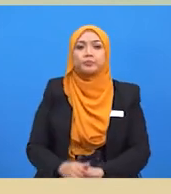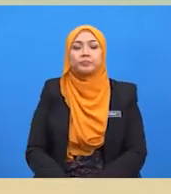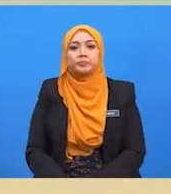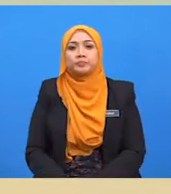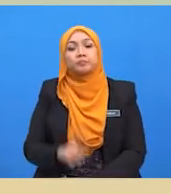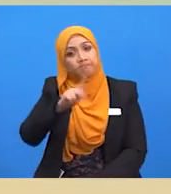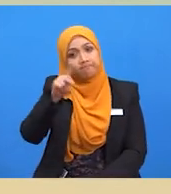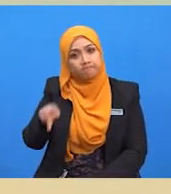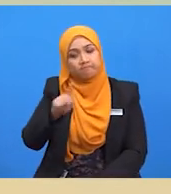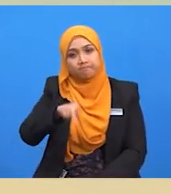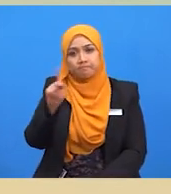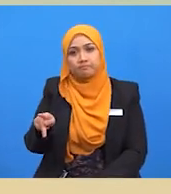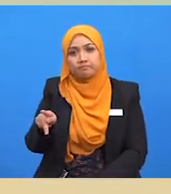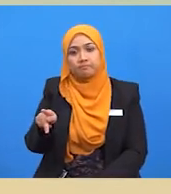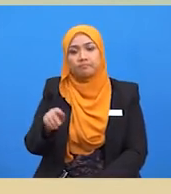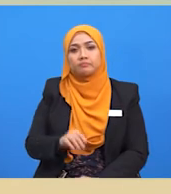Baiklah pelajar.